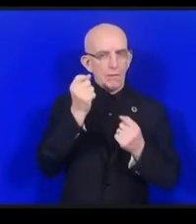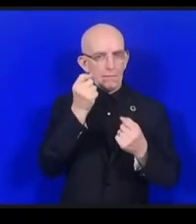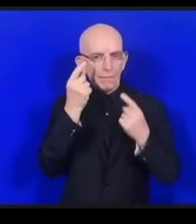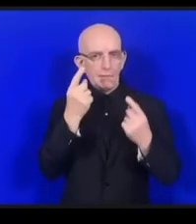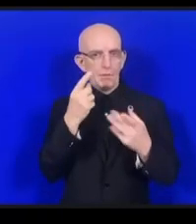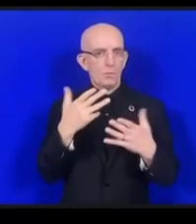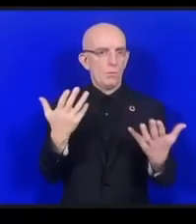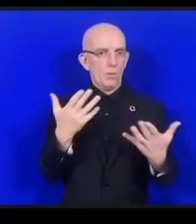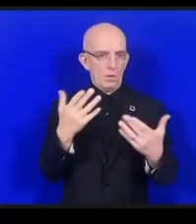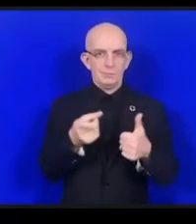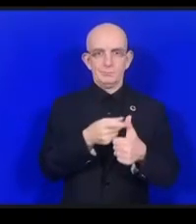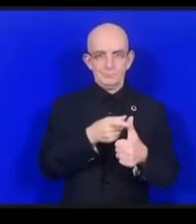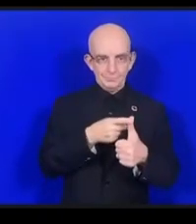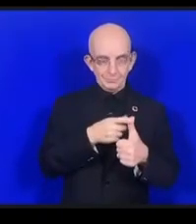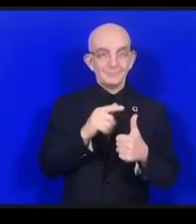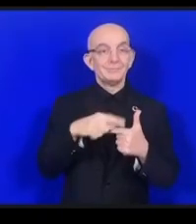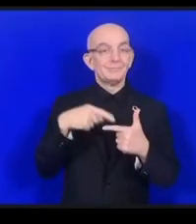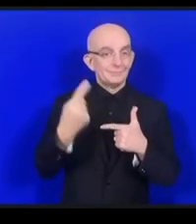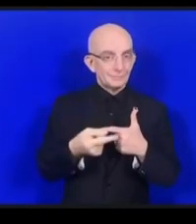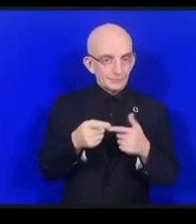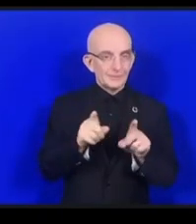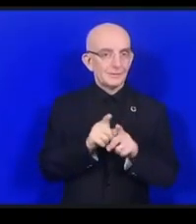そこで我々は